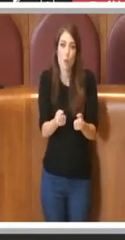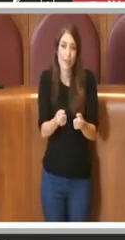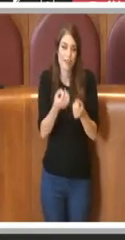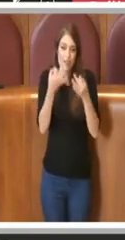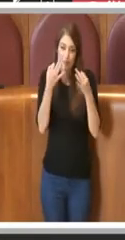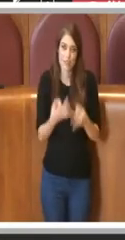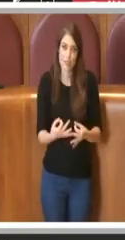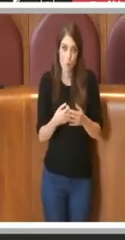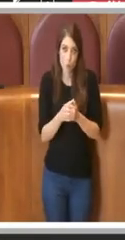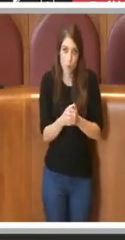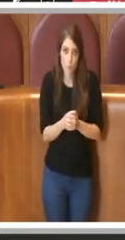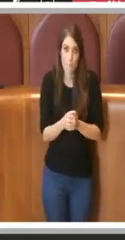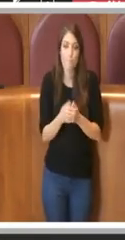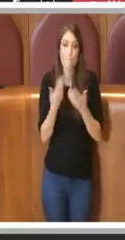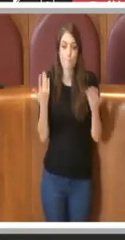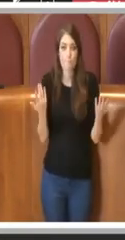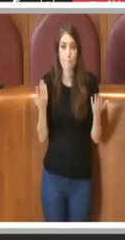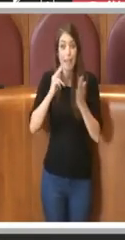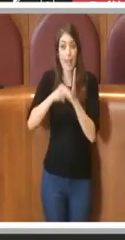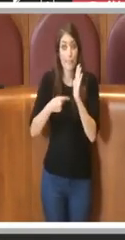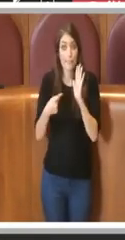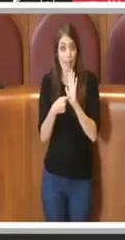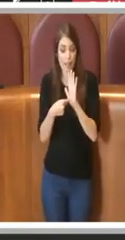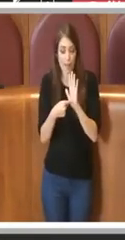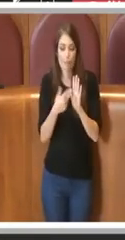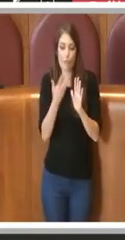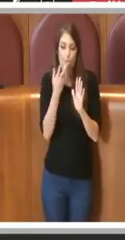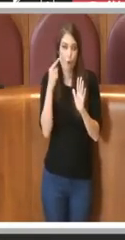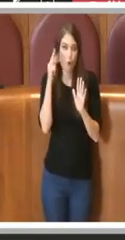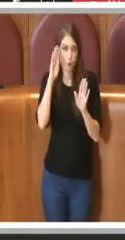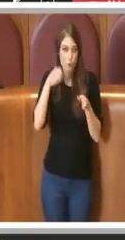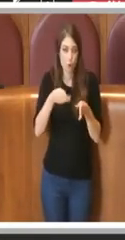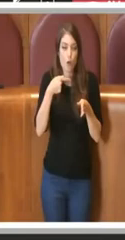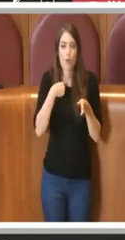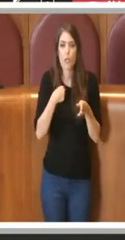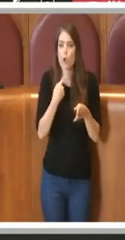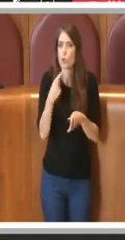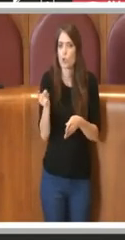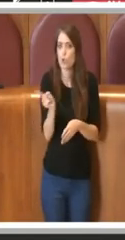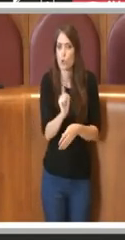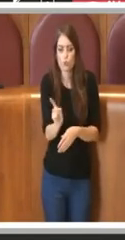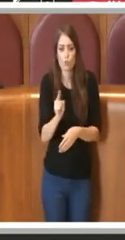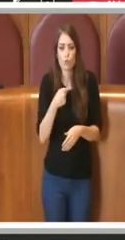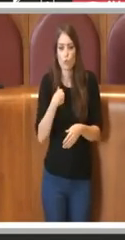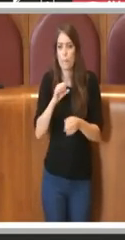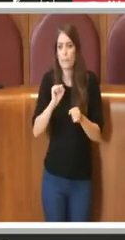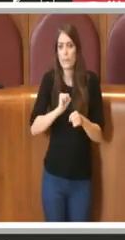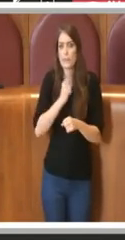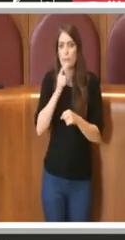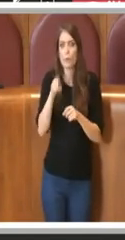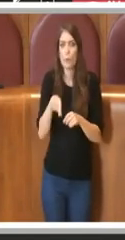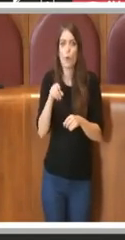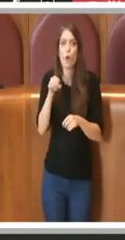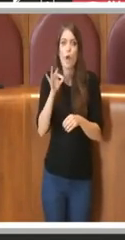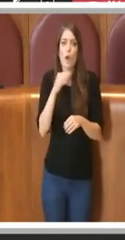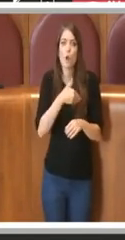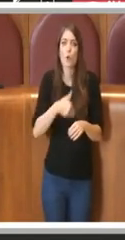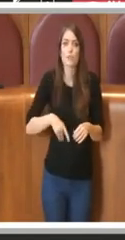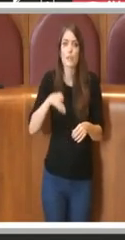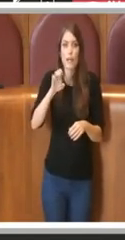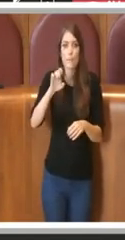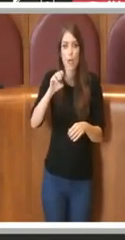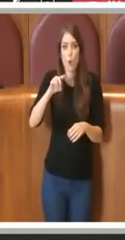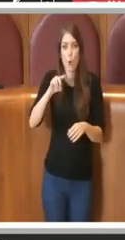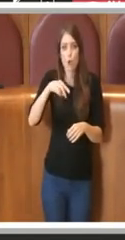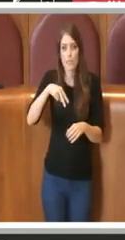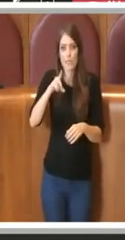merito dell'emendamento, io non sto dicendo, e mi dispiace pure che il consigliere Belonzi pensi questo e lo